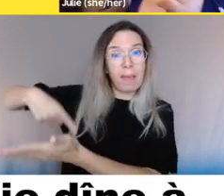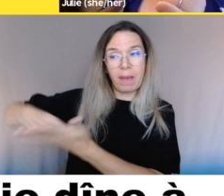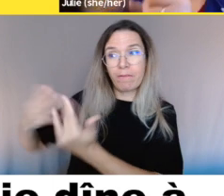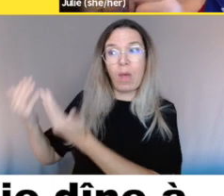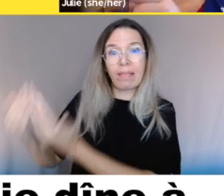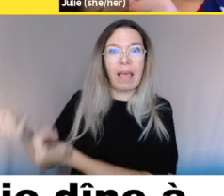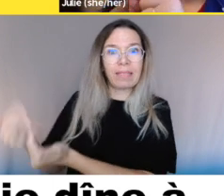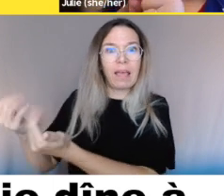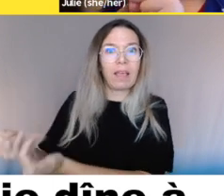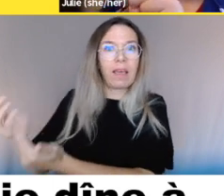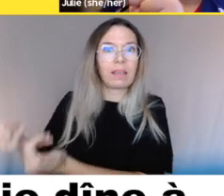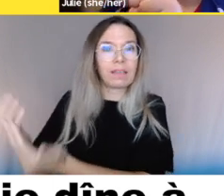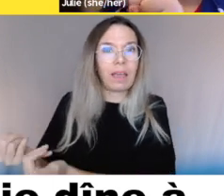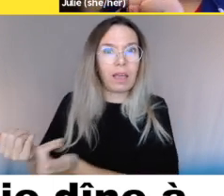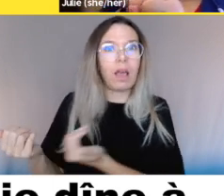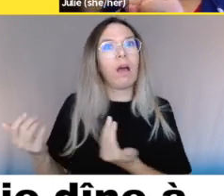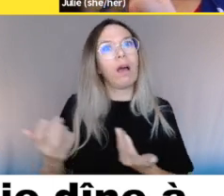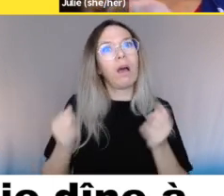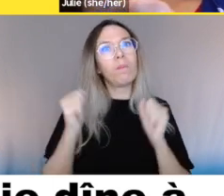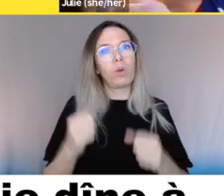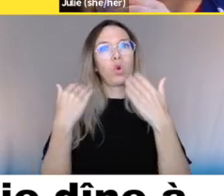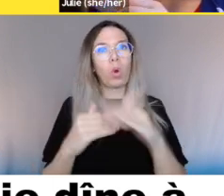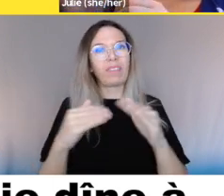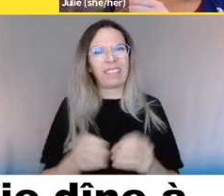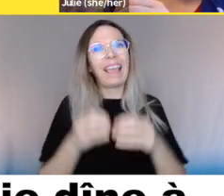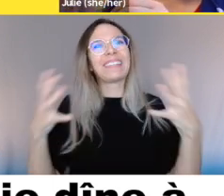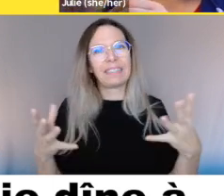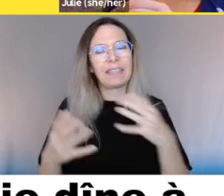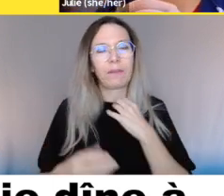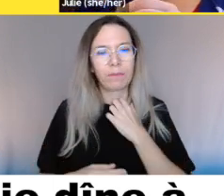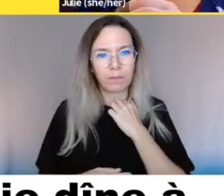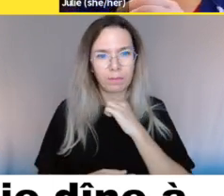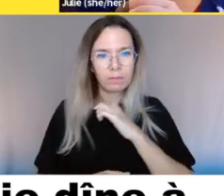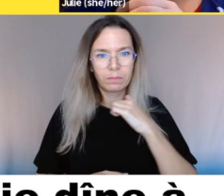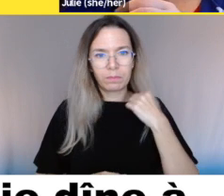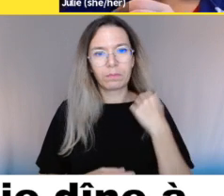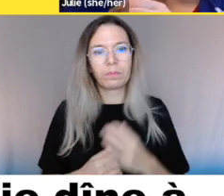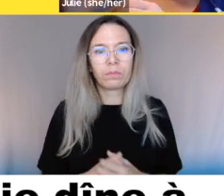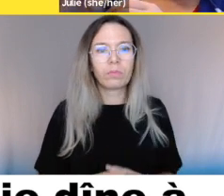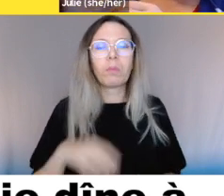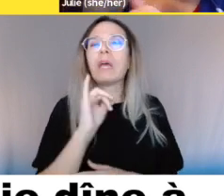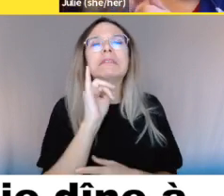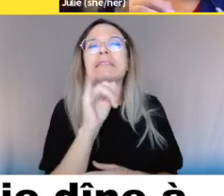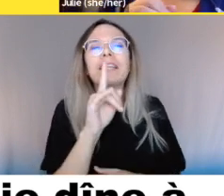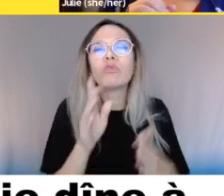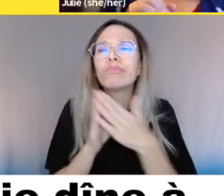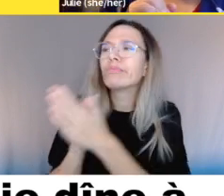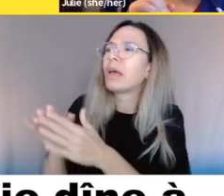bien là, c'est possible que ça pourrait être une contrainte excessive cette fois-là